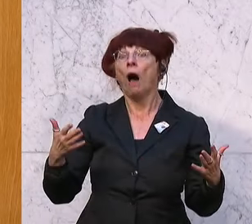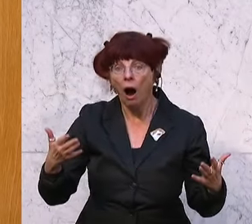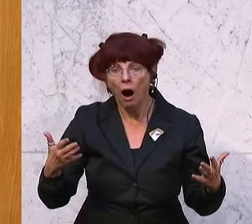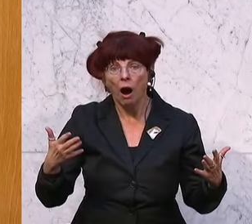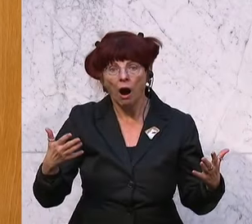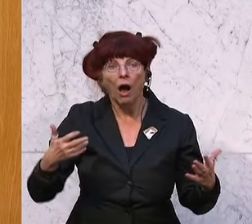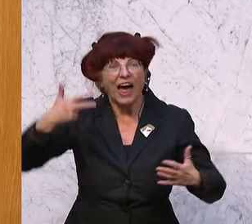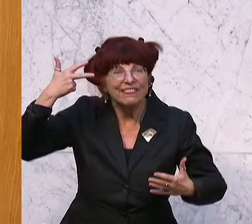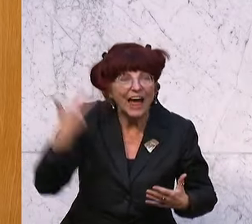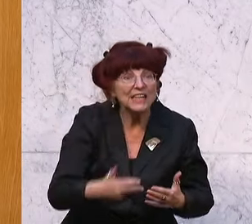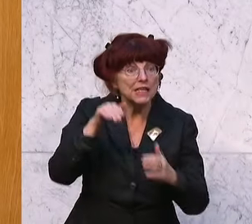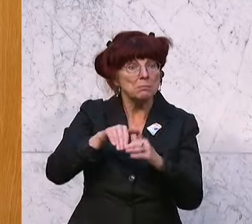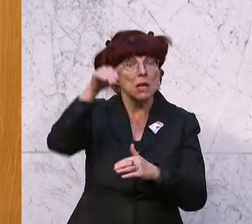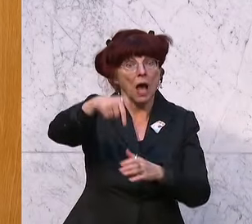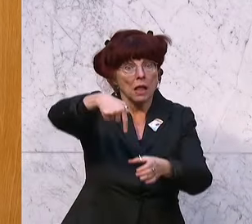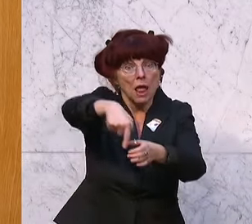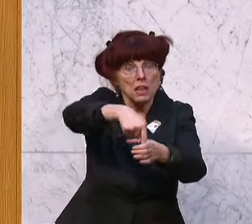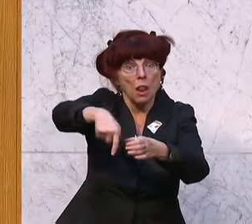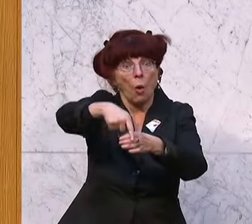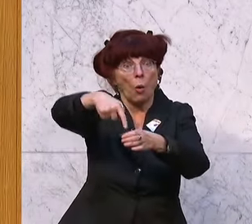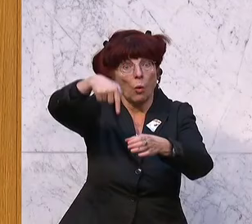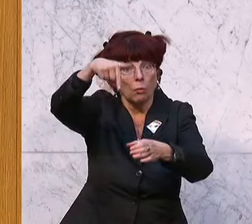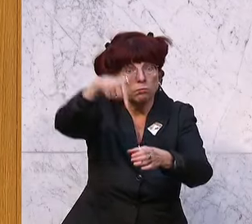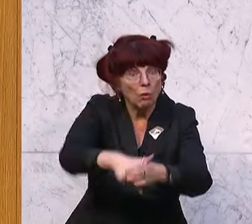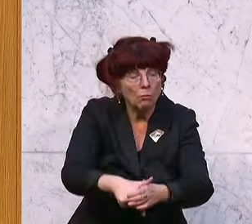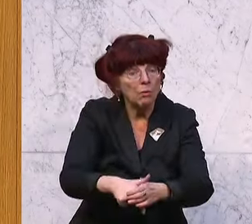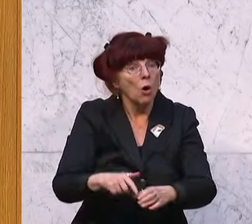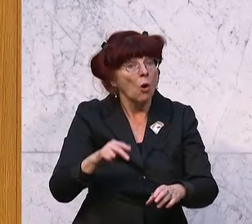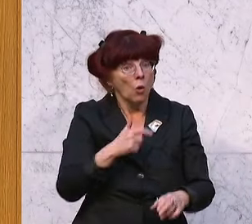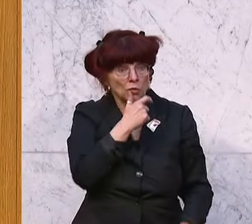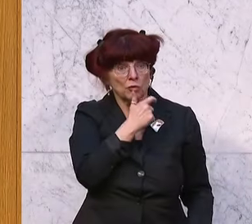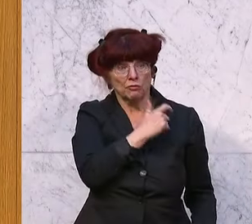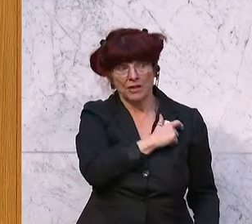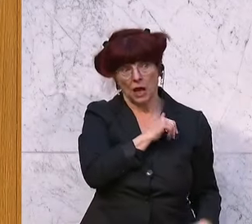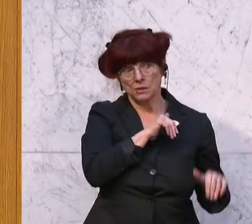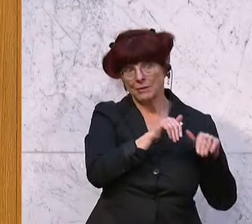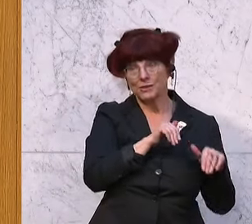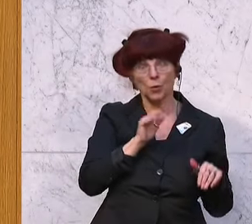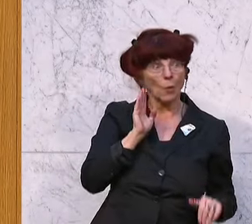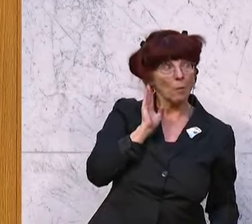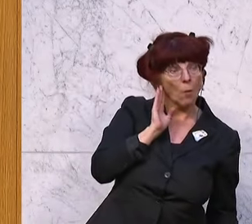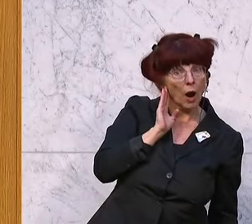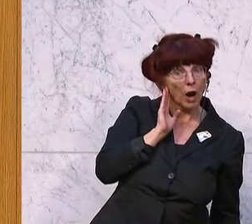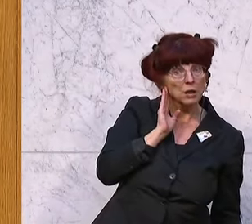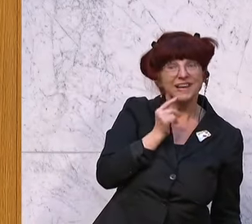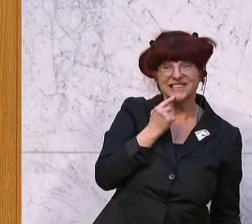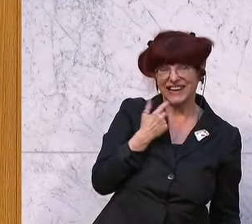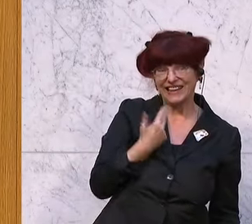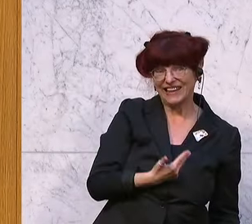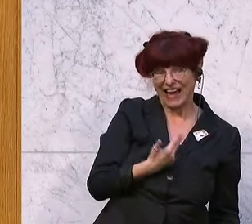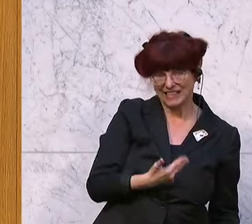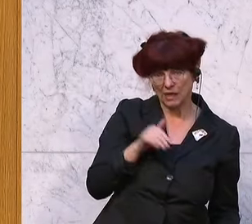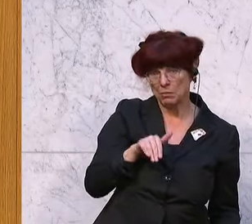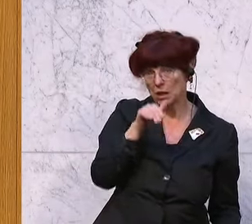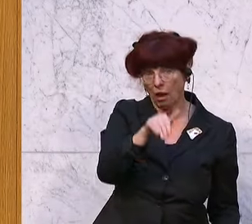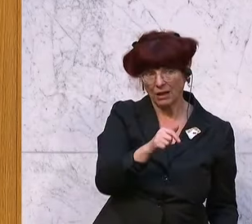das 30-Milliarden-Loch und wenn man es im Finanzministerium ein bisschen herumhört, dann reden wir nicht mehr von 30 Milliarden, da gibt es dann schon welche, die haben in der Zwischenzeit